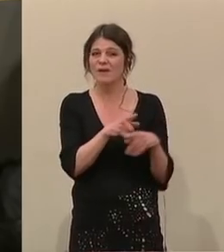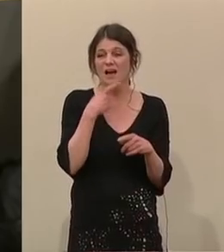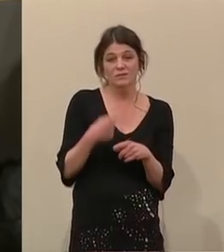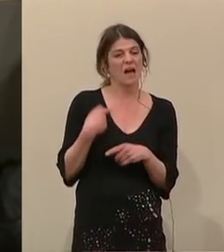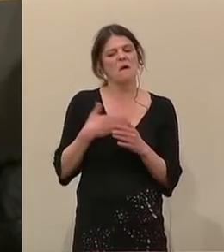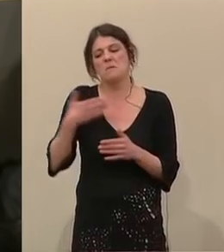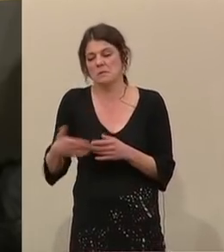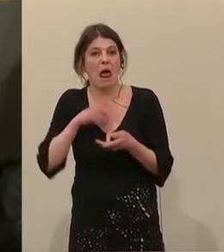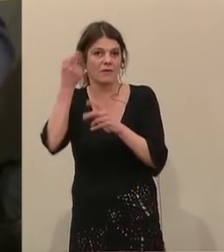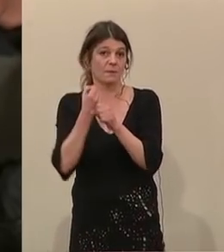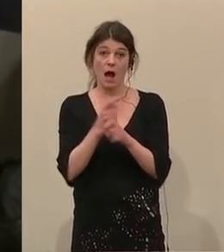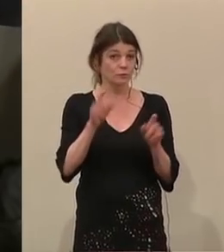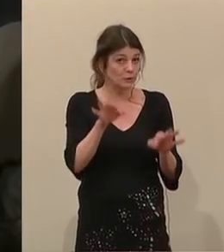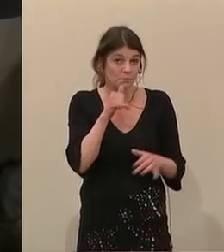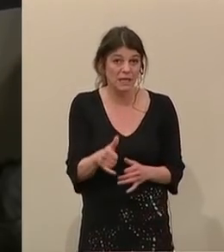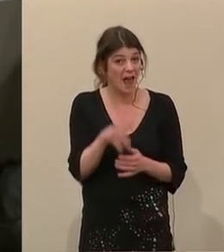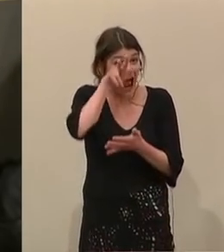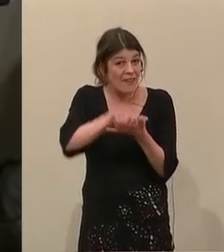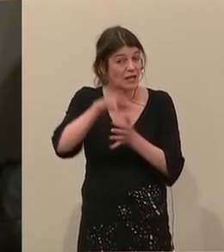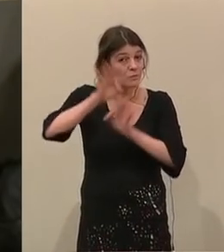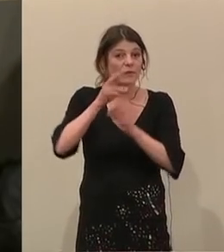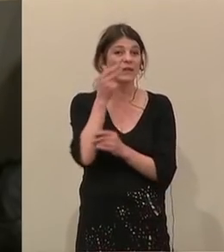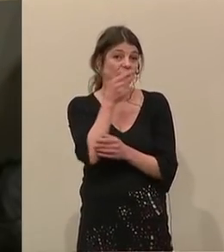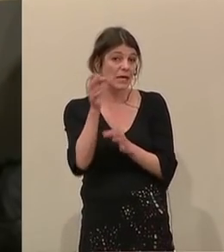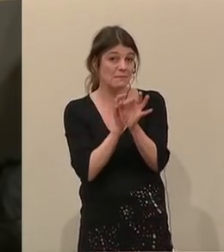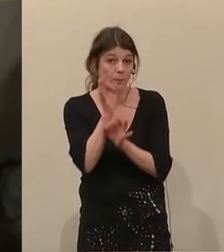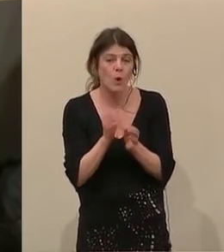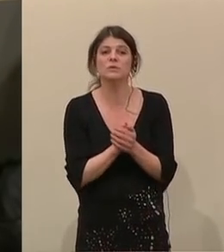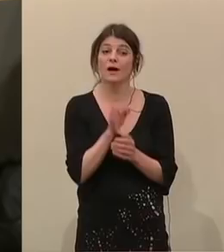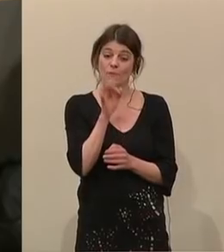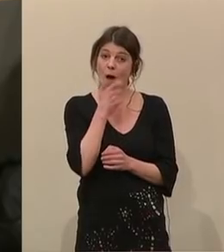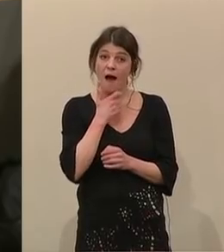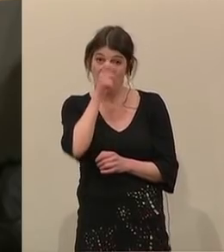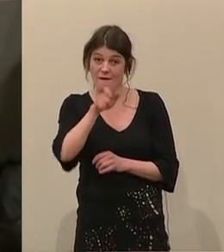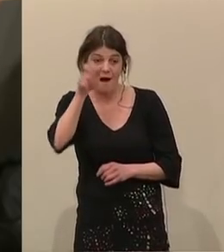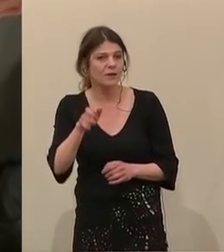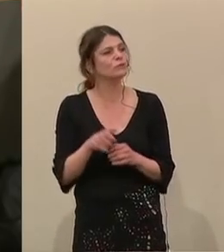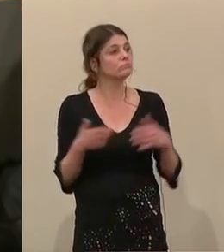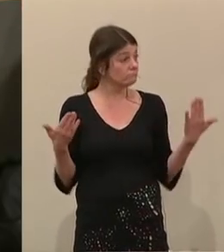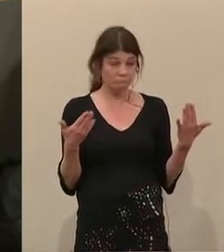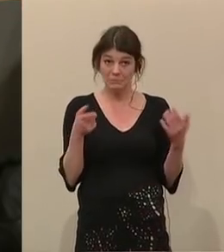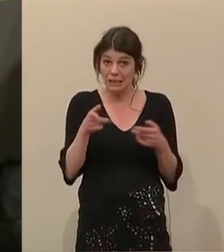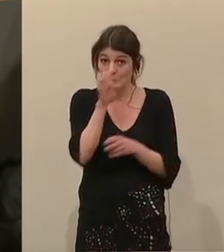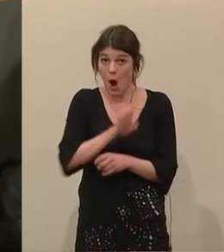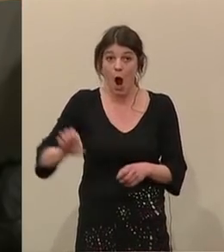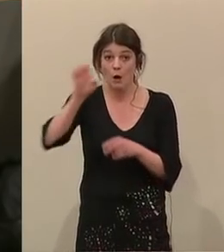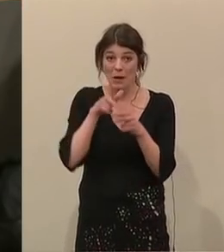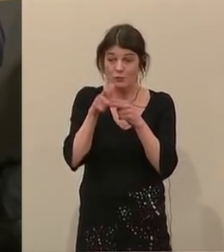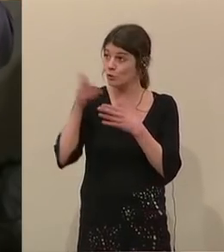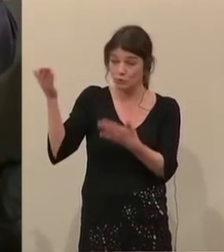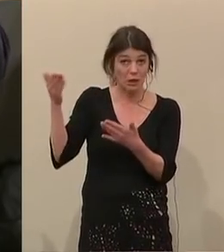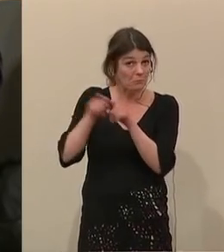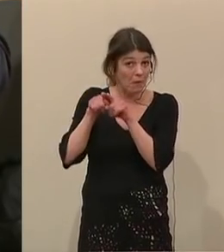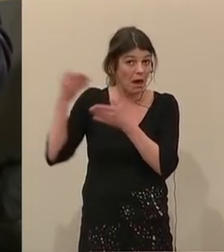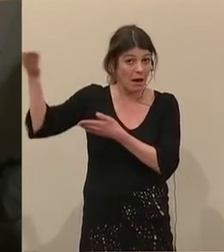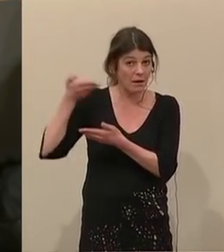unterstellt wird. Die Anerkennungsquote von 33 Prozent bei Afghanen liegt genau im europäischen Schnitt. Sie